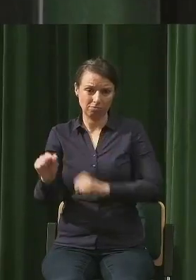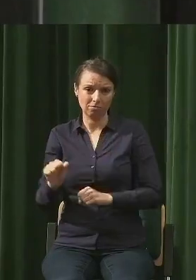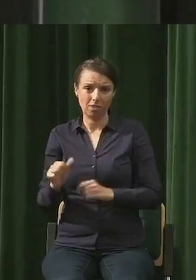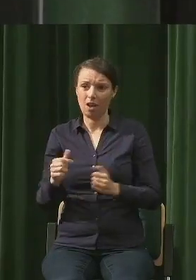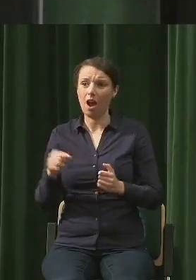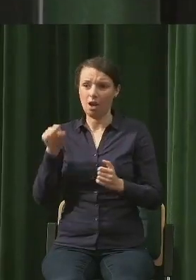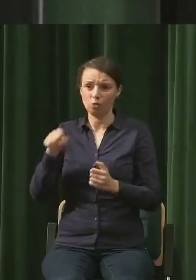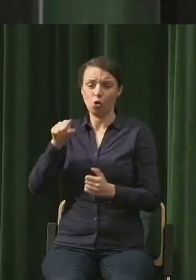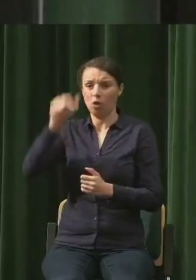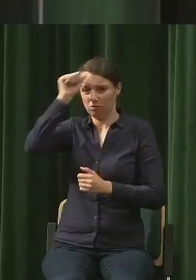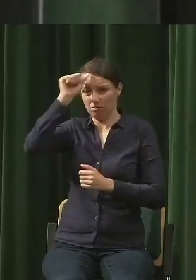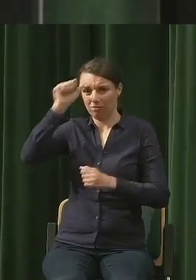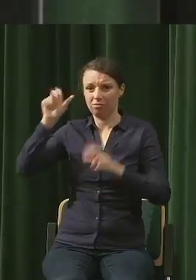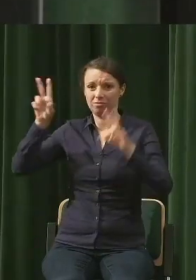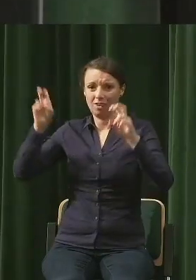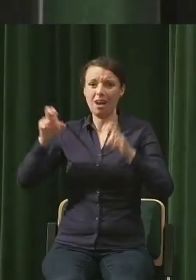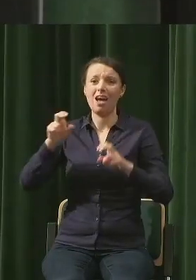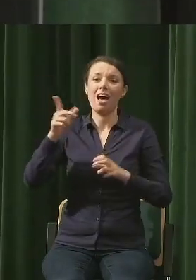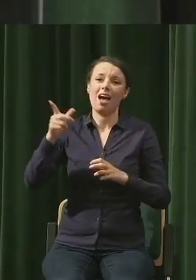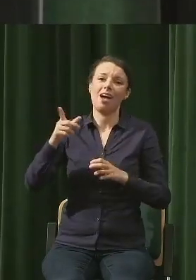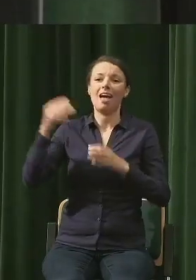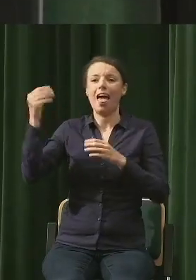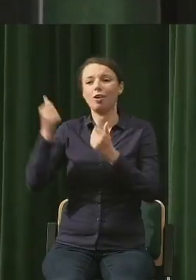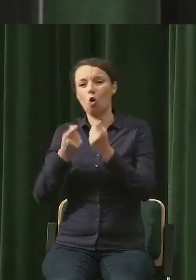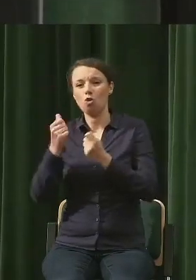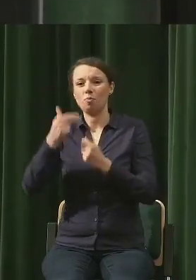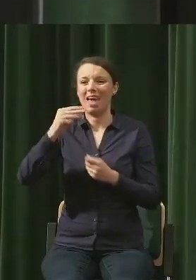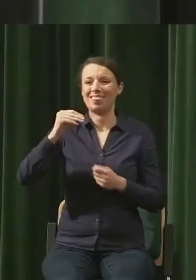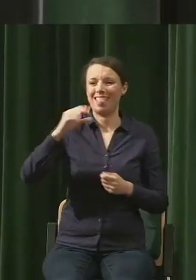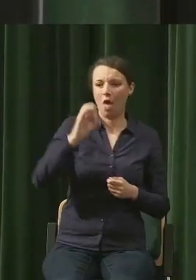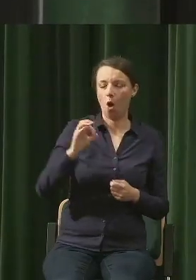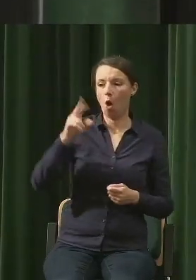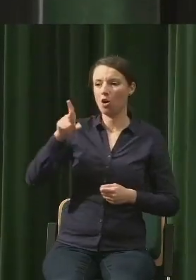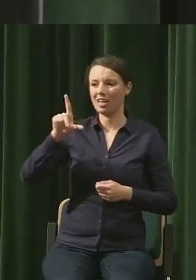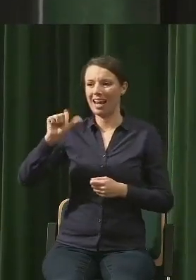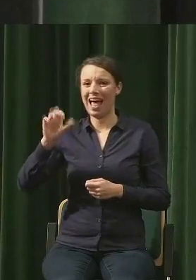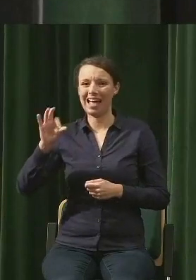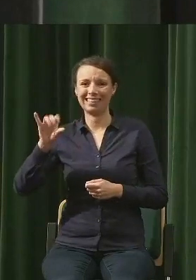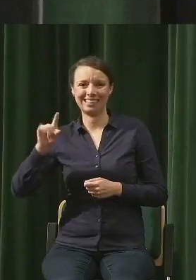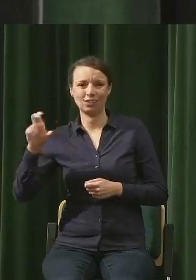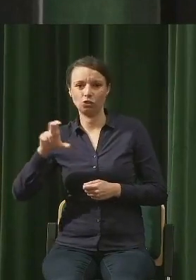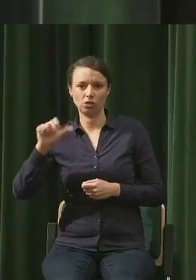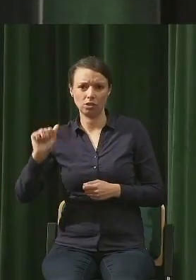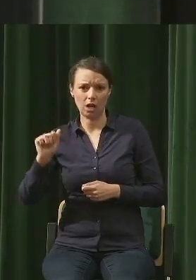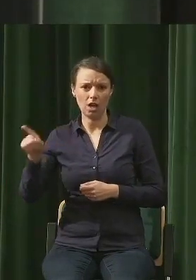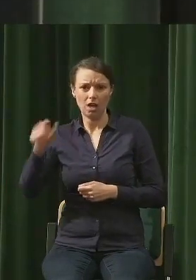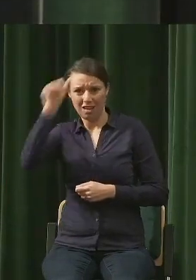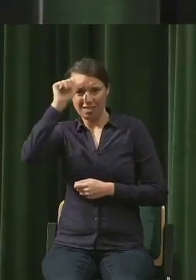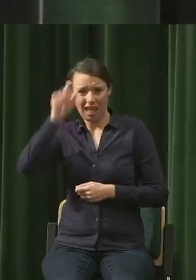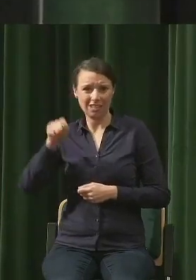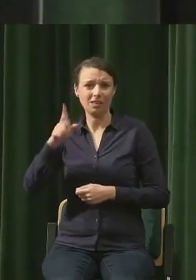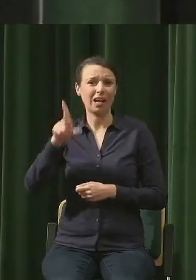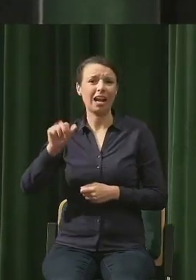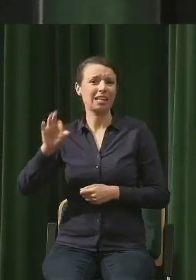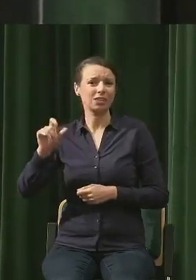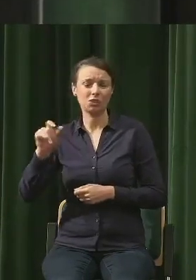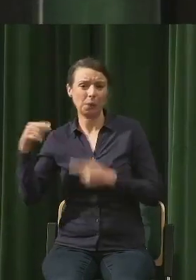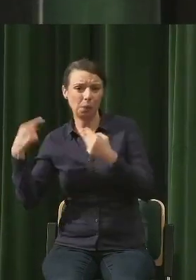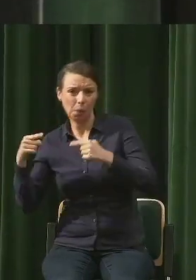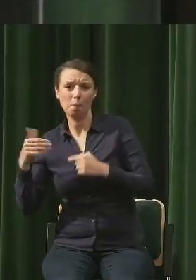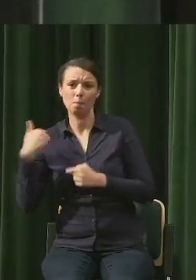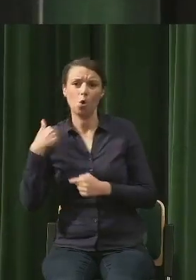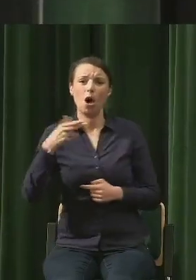ekonomia neoklasyczna, nigdy nie nazywa się klasyczną, tylko neoklasyczną, bo była tą interpretacją, która mówiła nie tylko, że Smith,